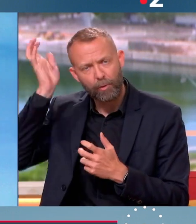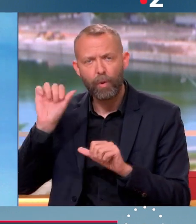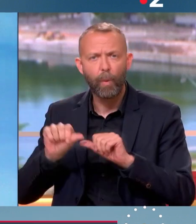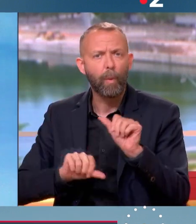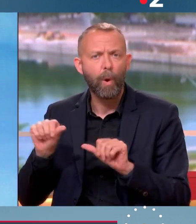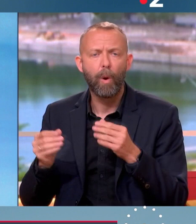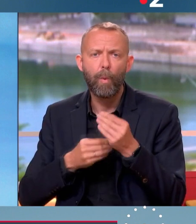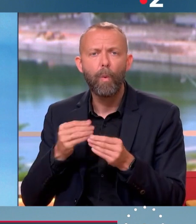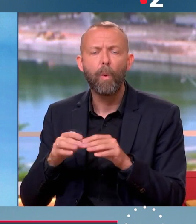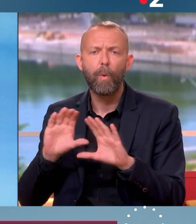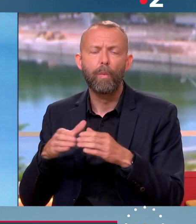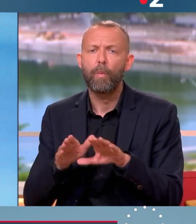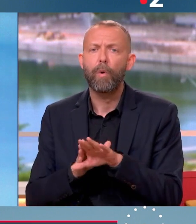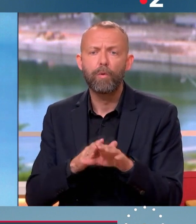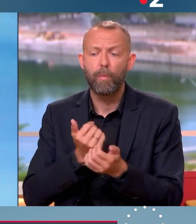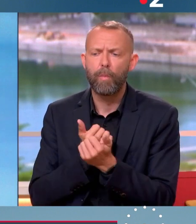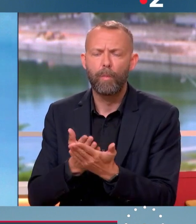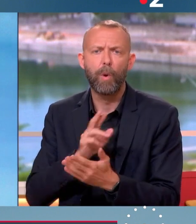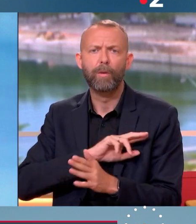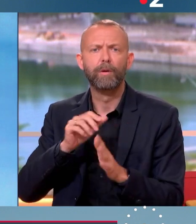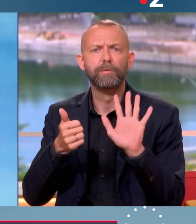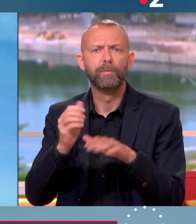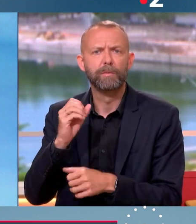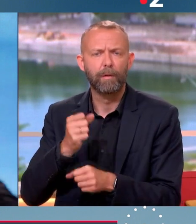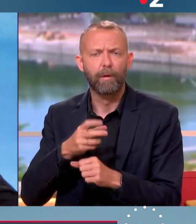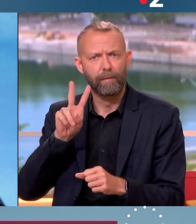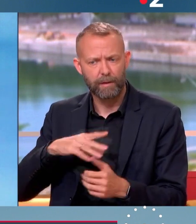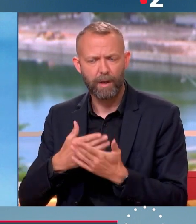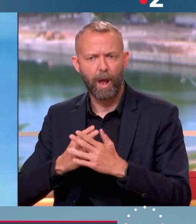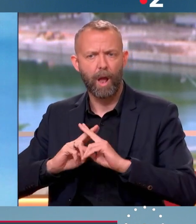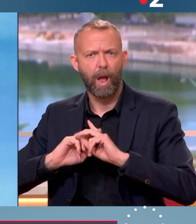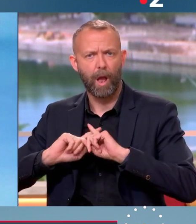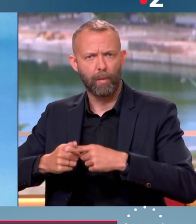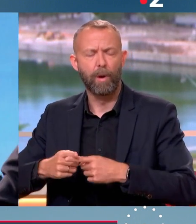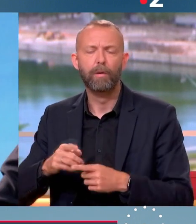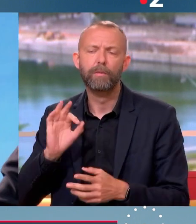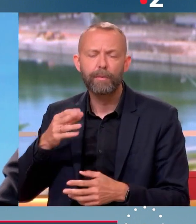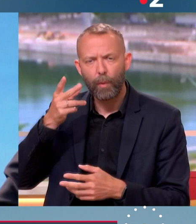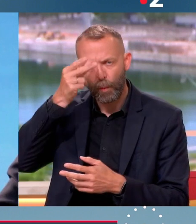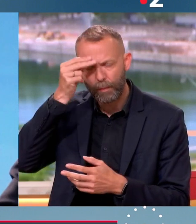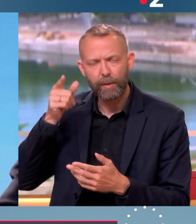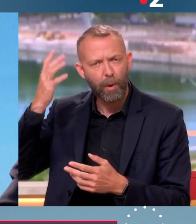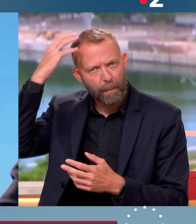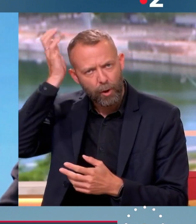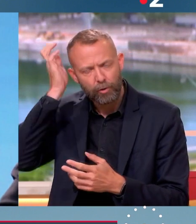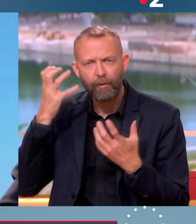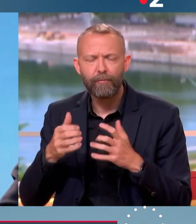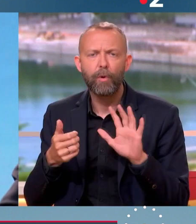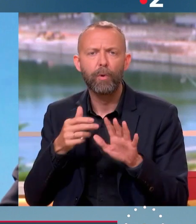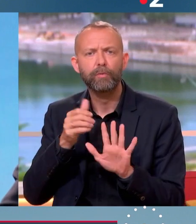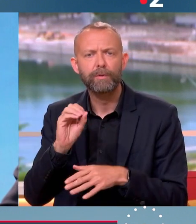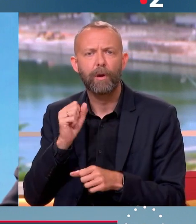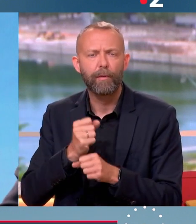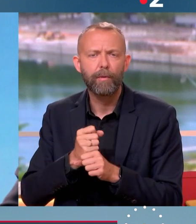amis de la gauche, qui proposent la retraite à 60 ans. C'est un vrai argument. Oui, on a bien compris que Jean-Luc Mélenchon,'était la retraite à 60 ans,